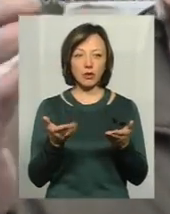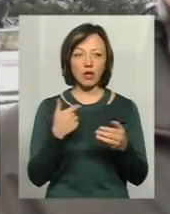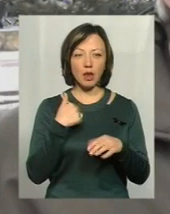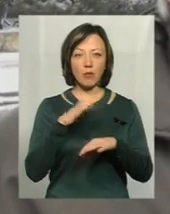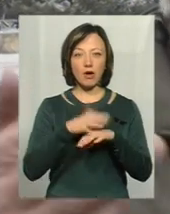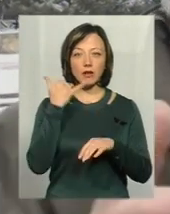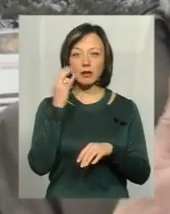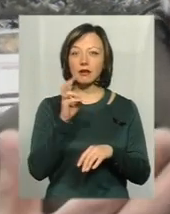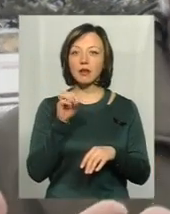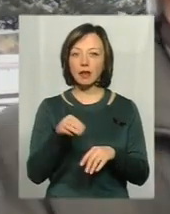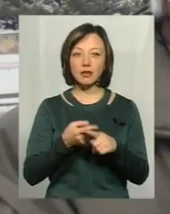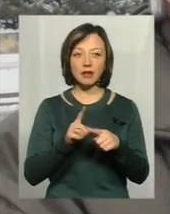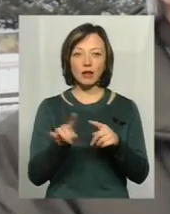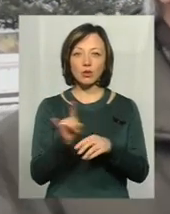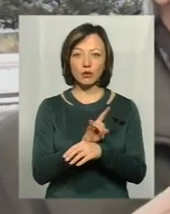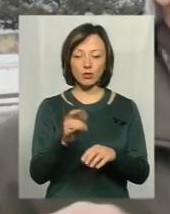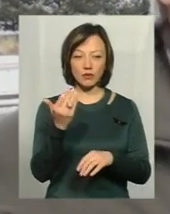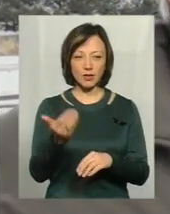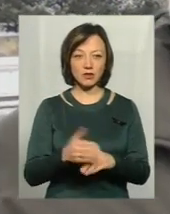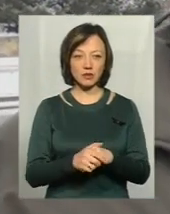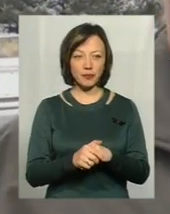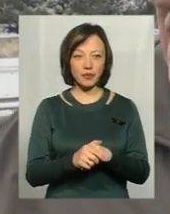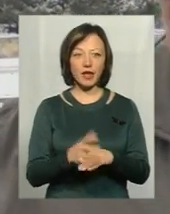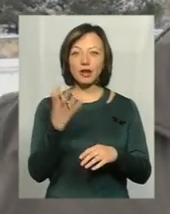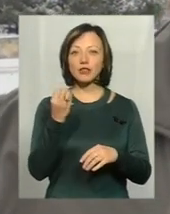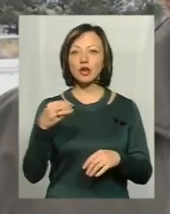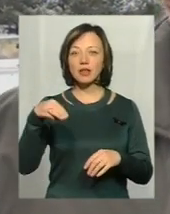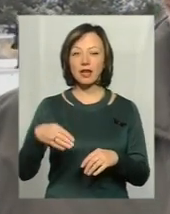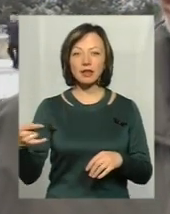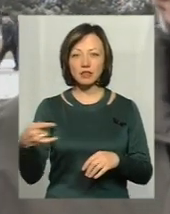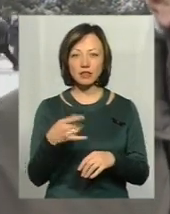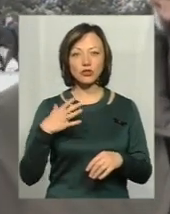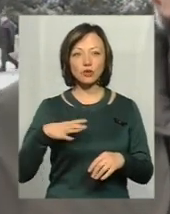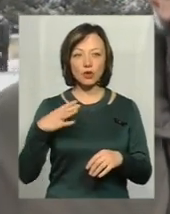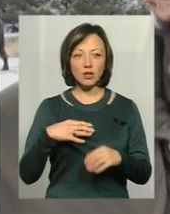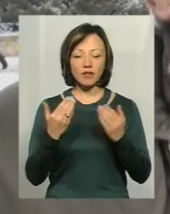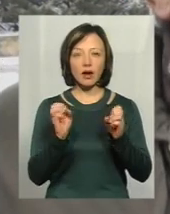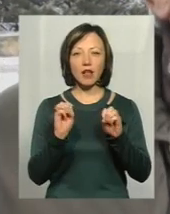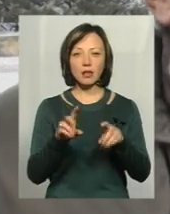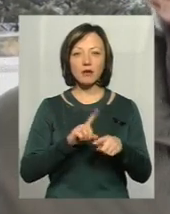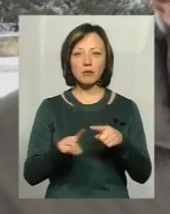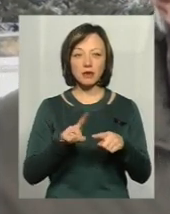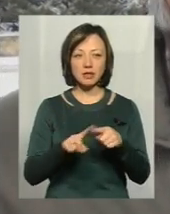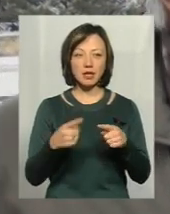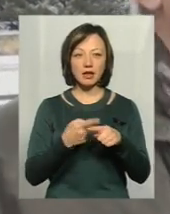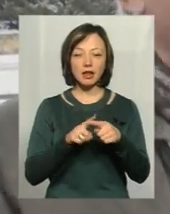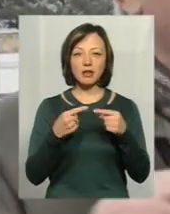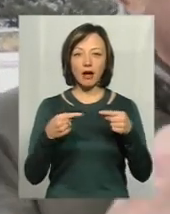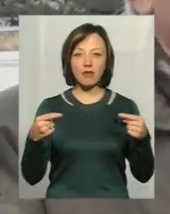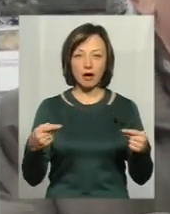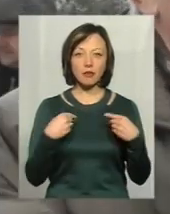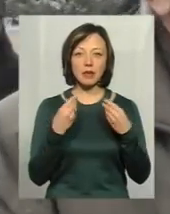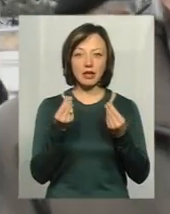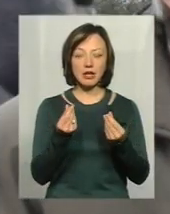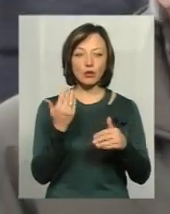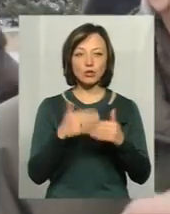банк, знову, говорить, що немає, це вас дуря. А що інтересно, прийшли такси, що, от таксиста їжджет, ви їм віддайте быстренько товар, а ми вам